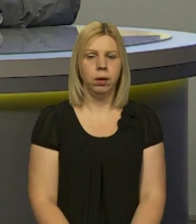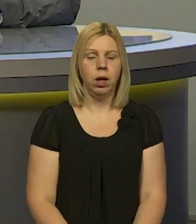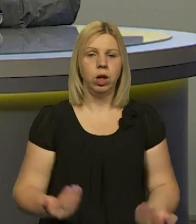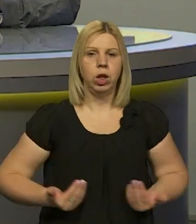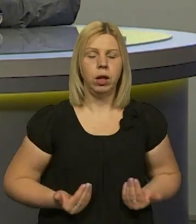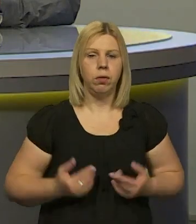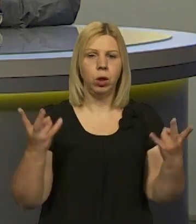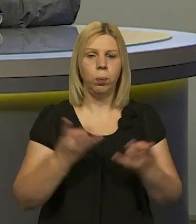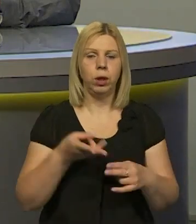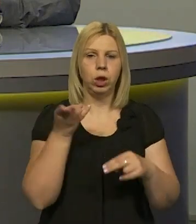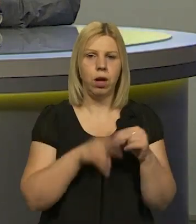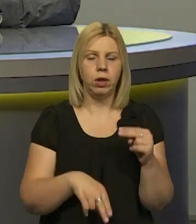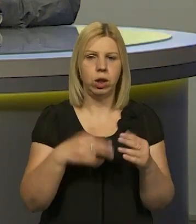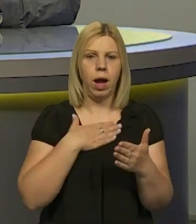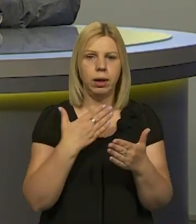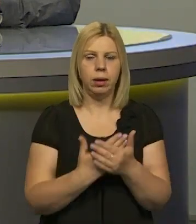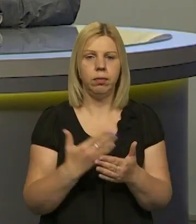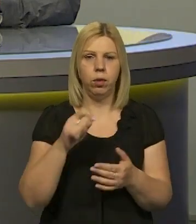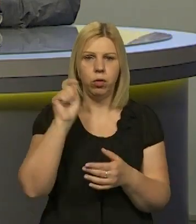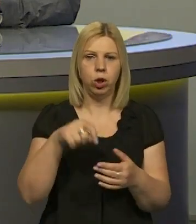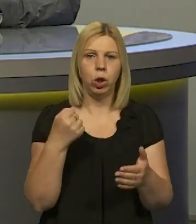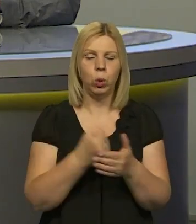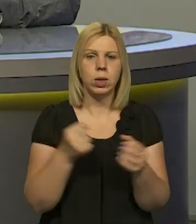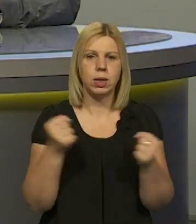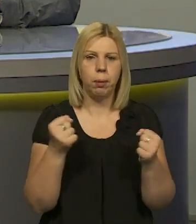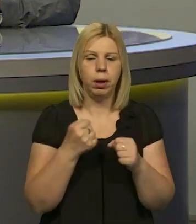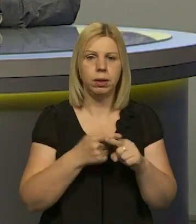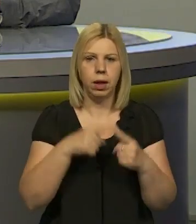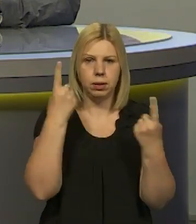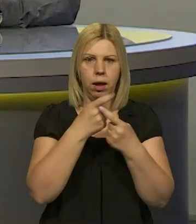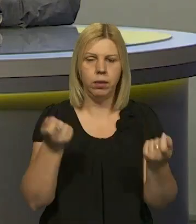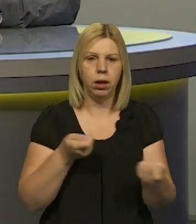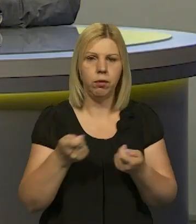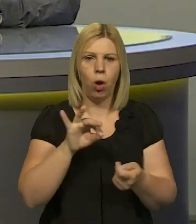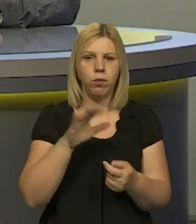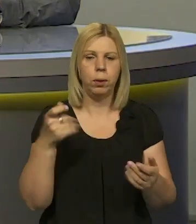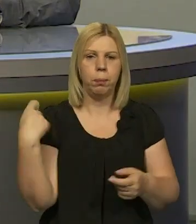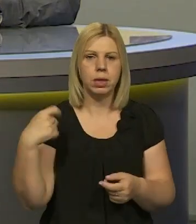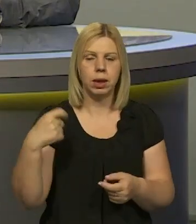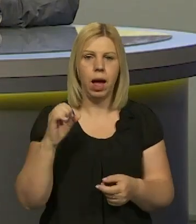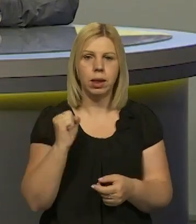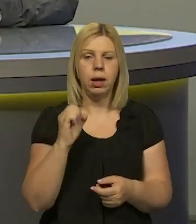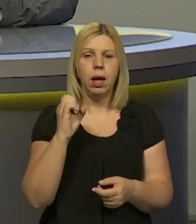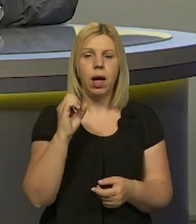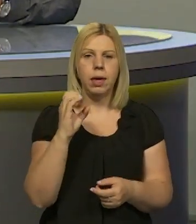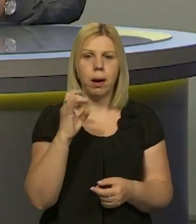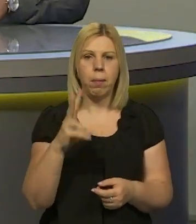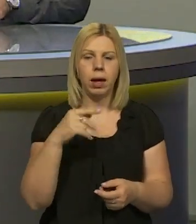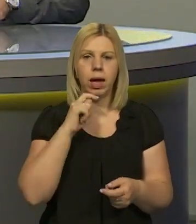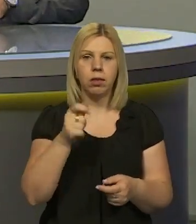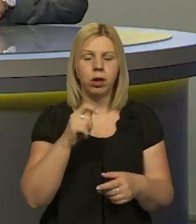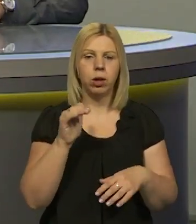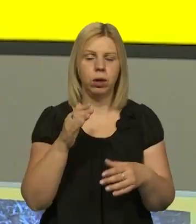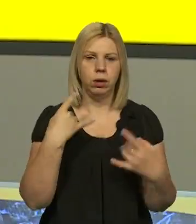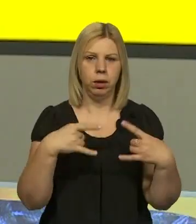Життєво необхідно завершити активну фазу війни до зими. Про це заявив керівник Офісу президента Андрій Єрмак в інтерв'ю «Інтерфакс